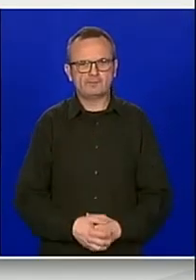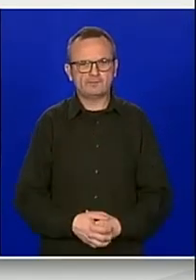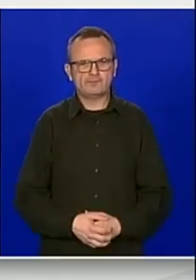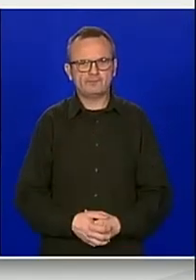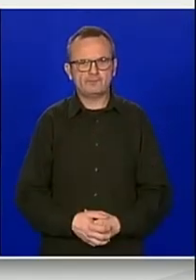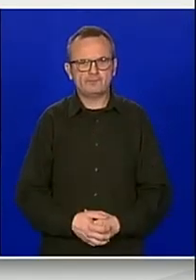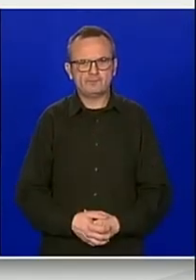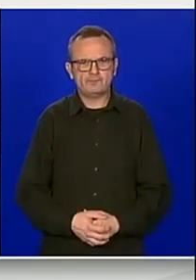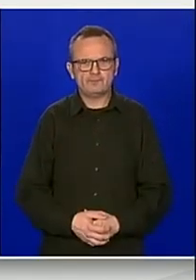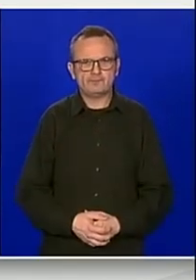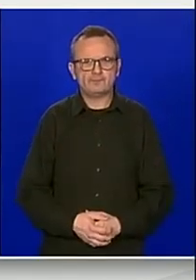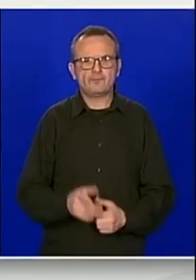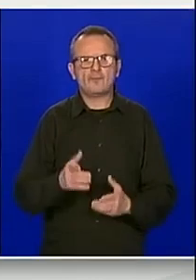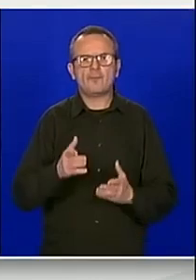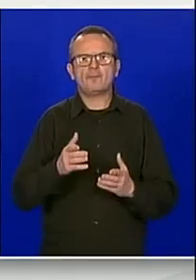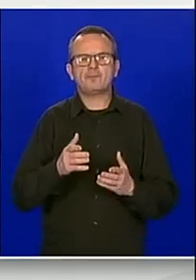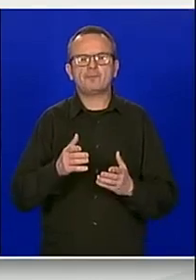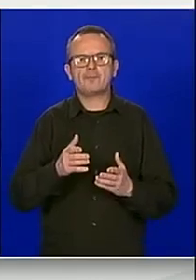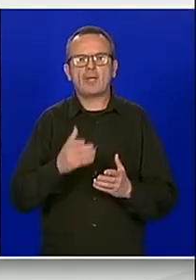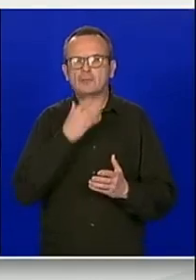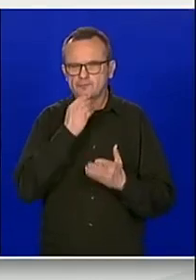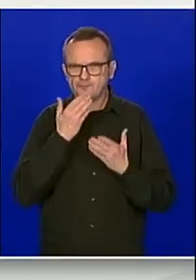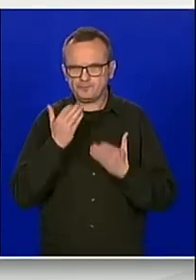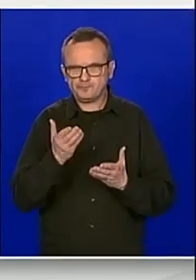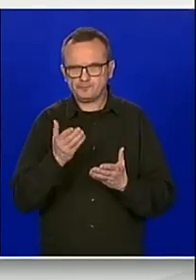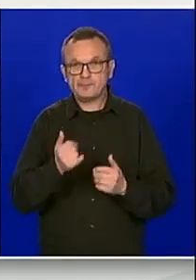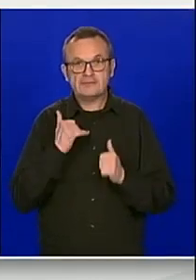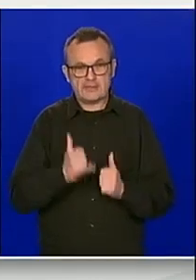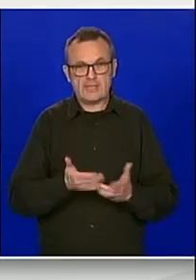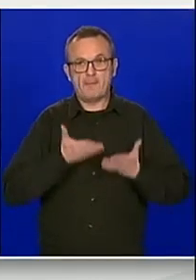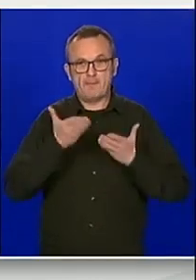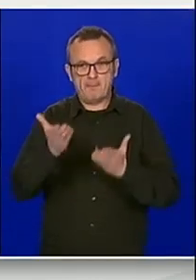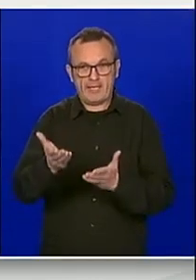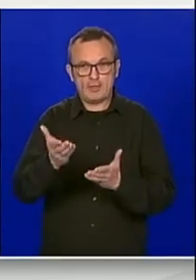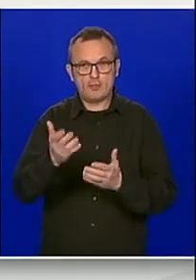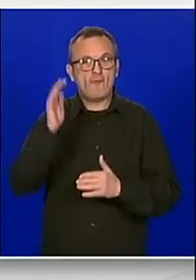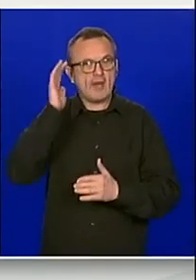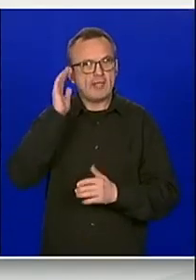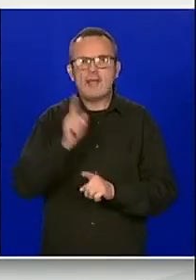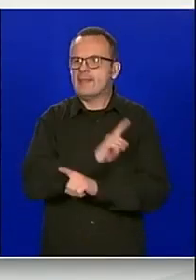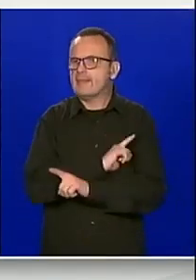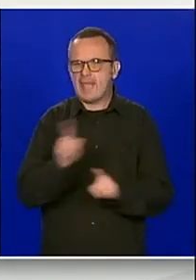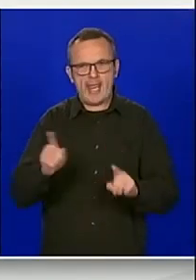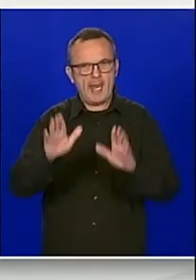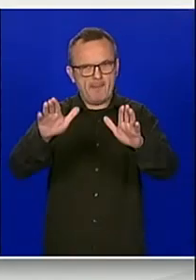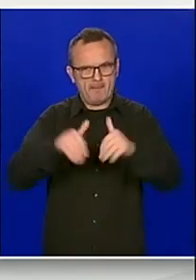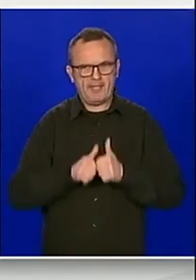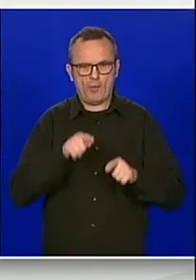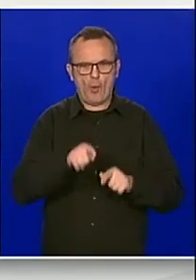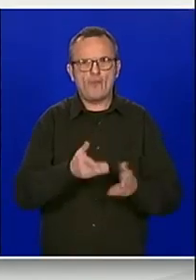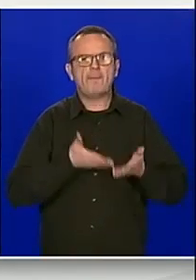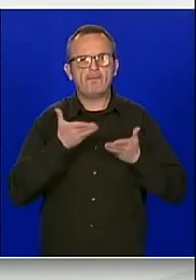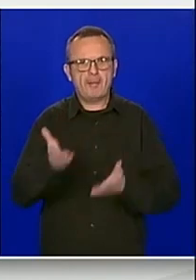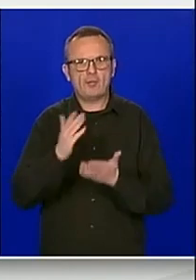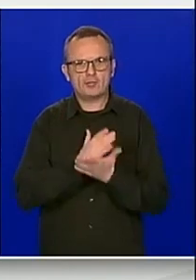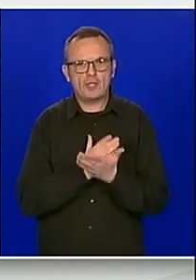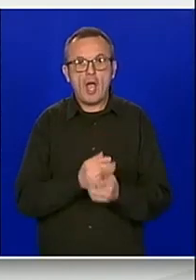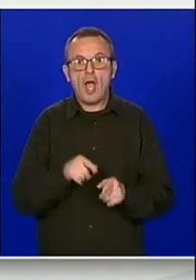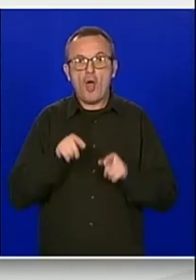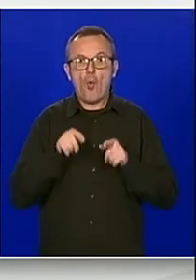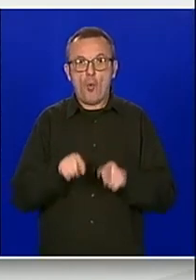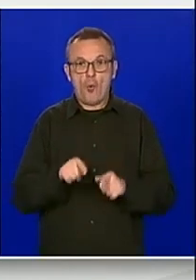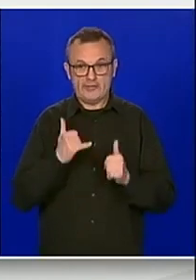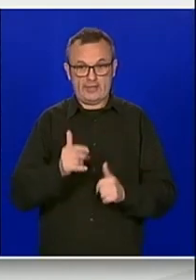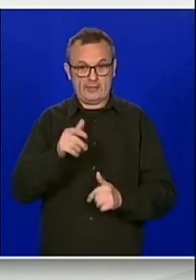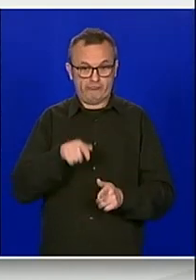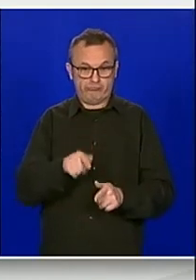lijepa, gospodine predsjedniče. Dakle, predlačimo vlade da ne prihvati predmetni prijedlog zakona. Naime, ovim prijedlogom zakona predlaže